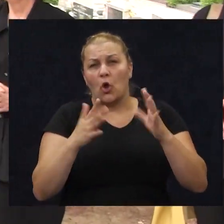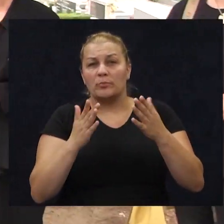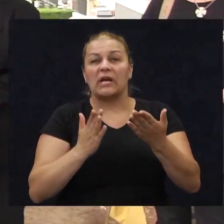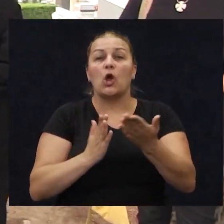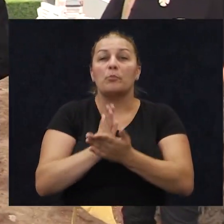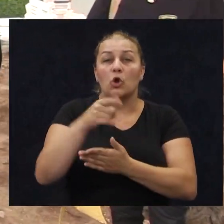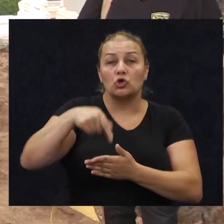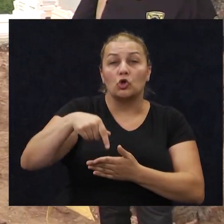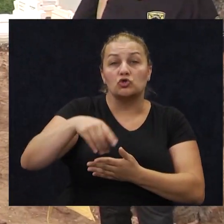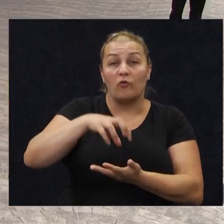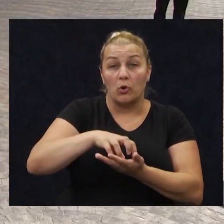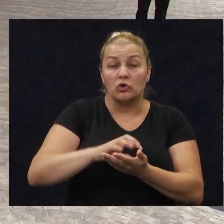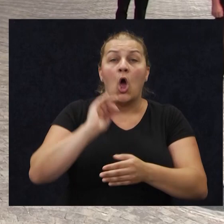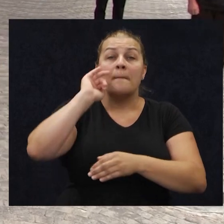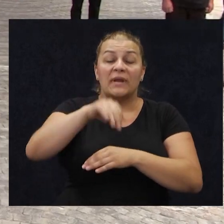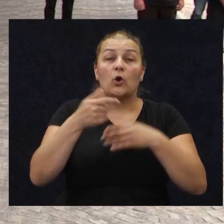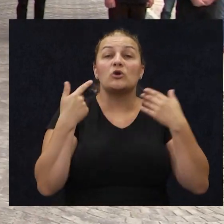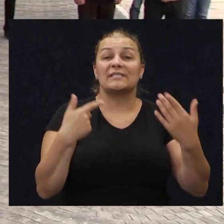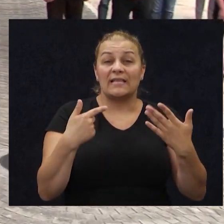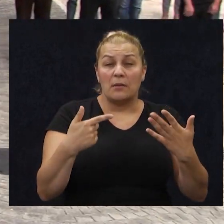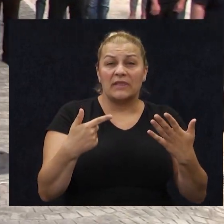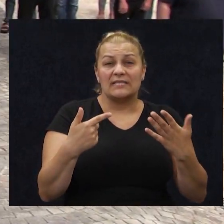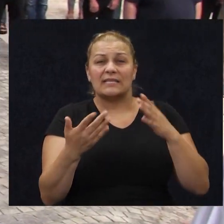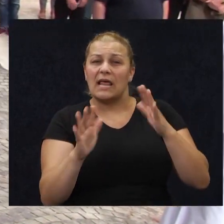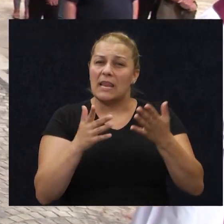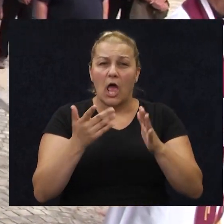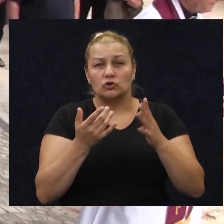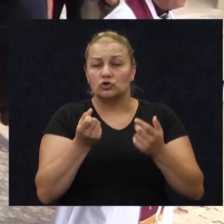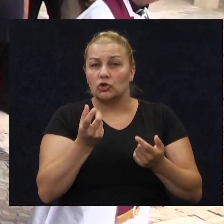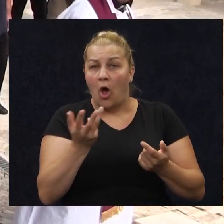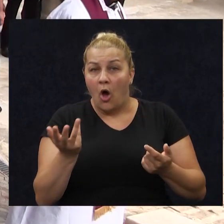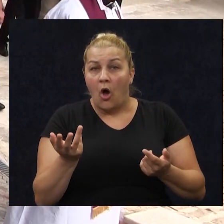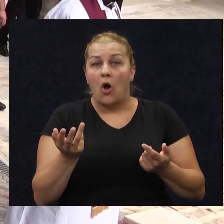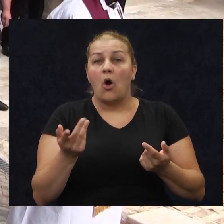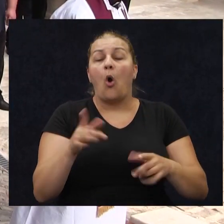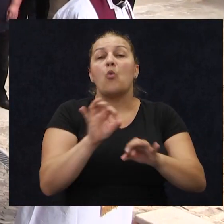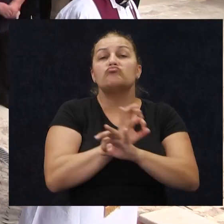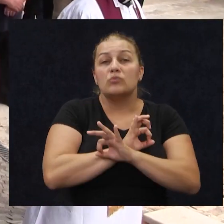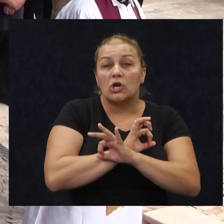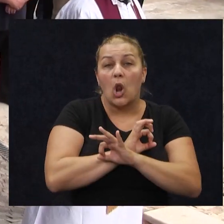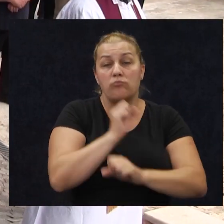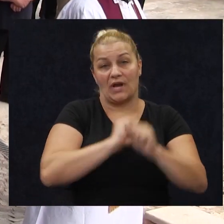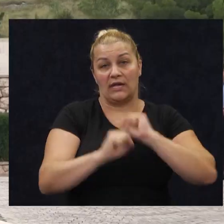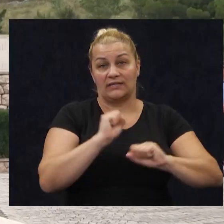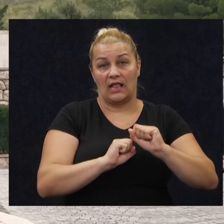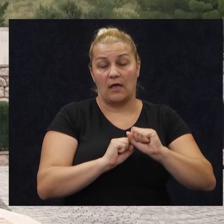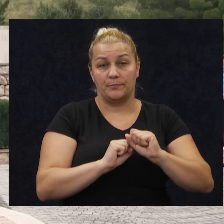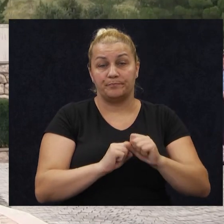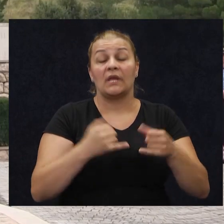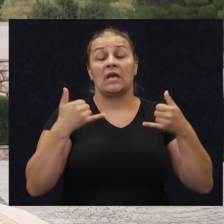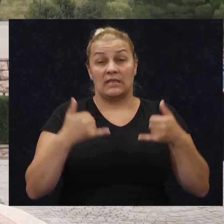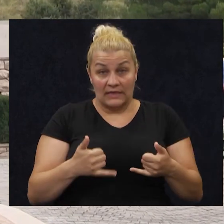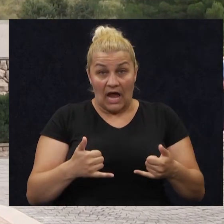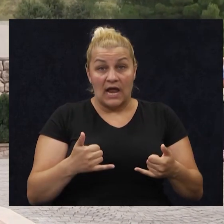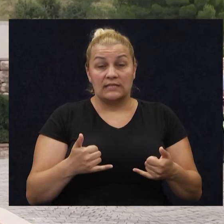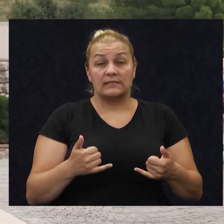prošlo kroz postrojbu preko 70 i nešto je umrlo branitelja. Evo, danas smo